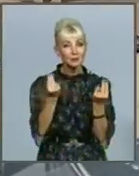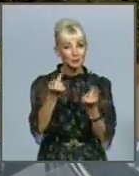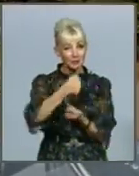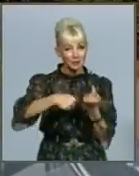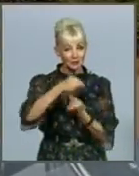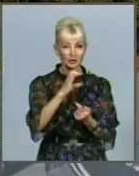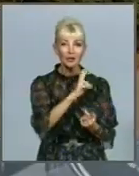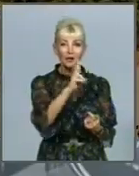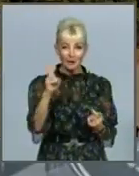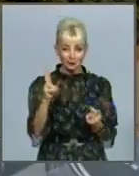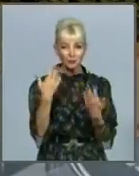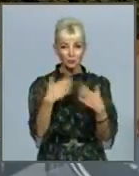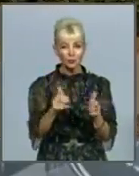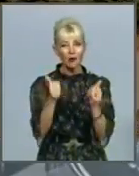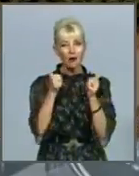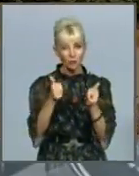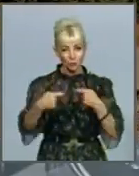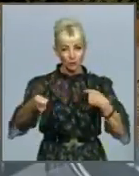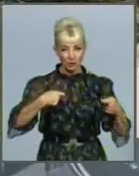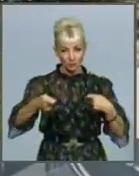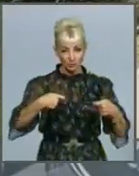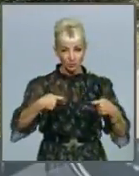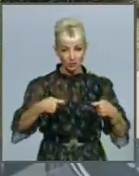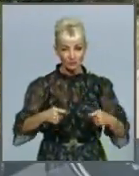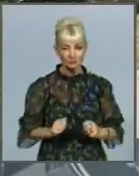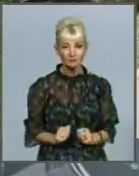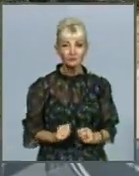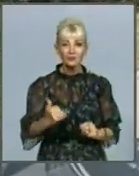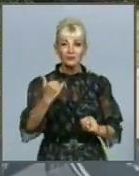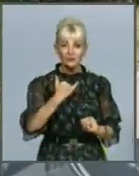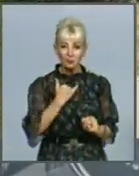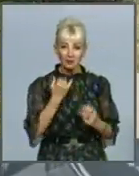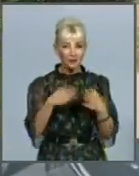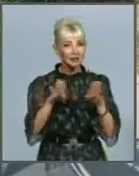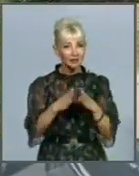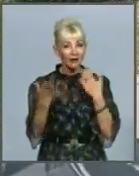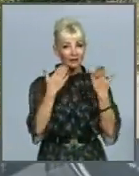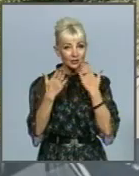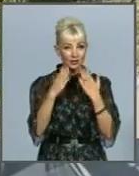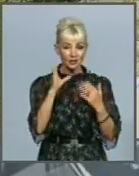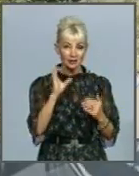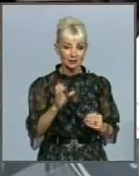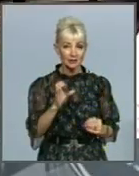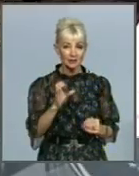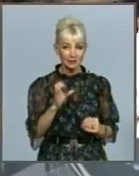з яким вибудована хороша модель співпраці. У мене вистроені такі відношення з